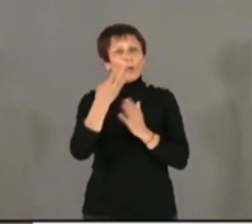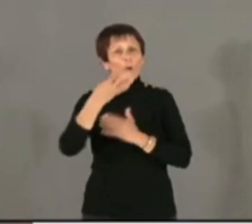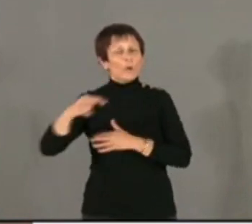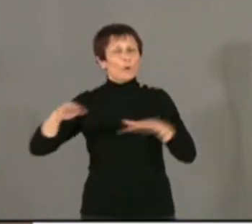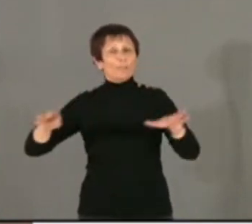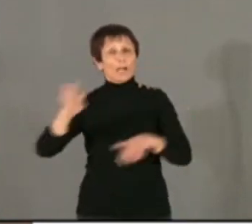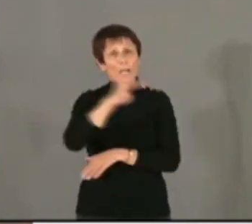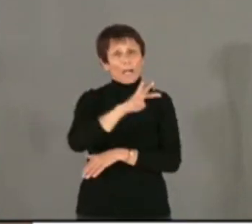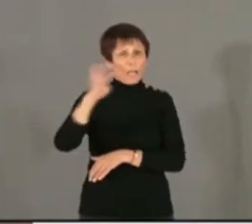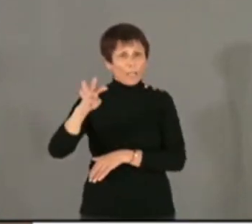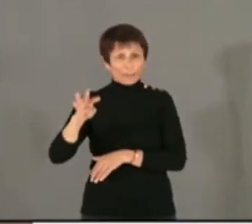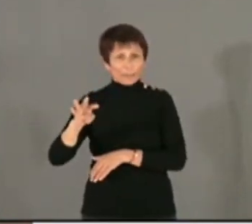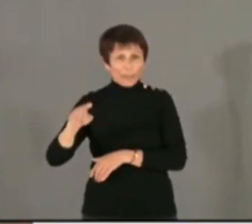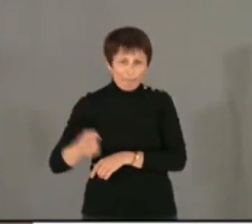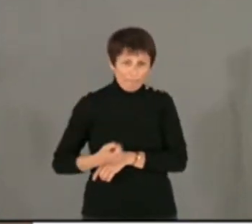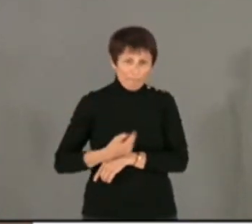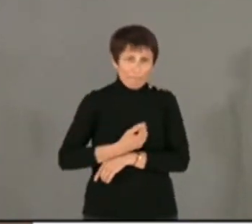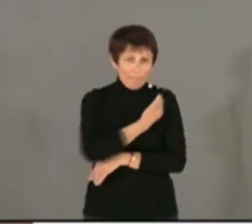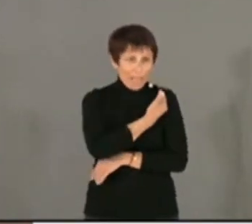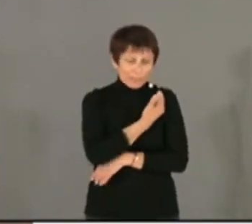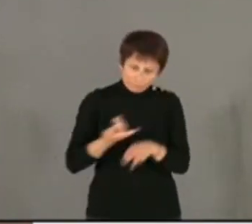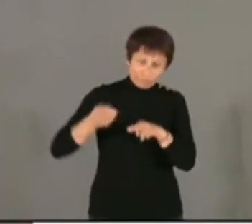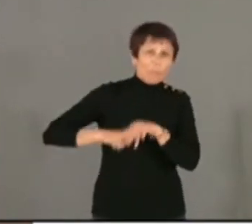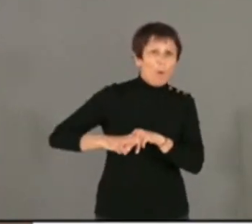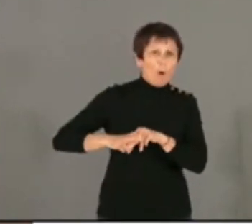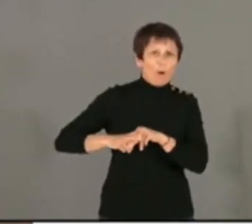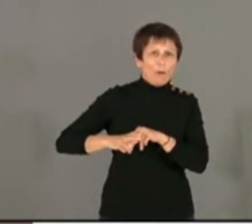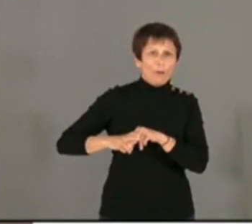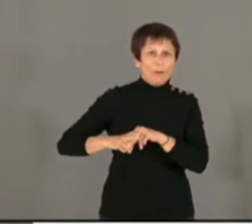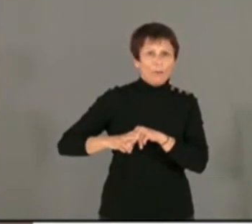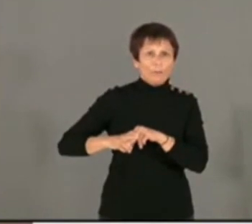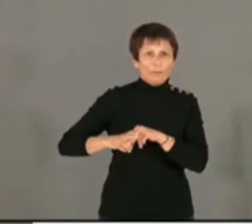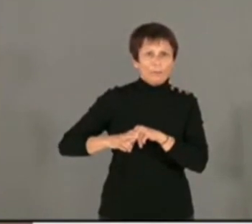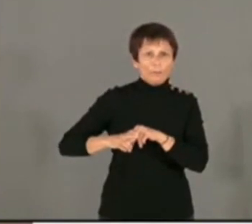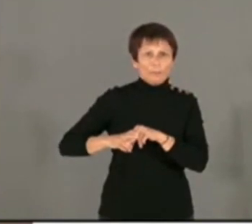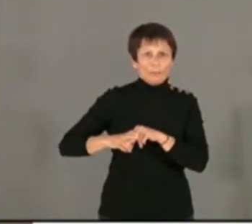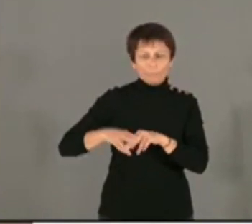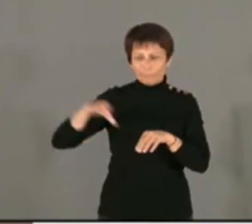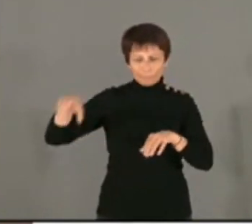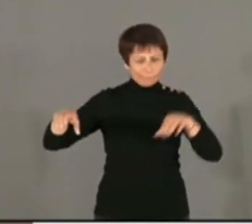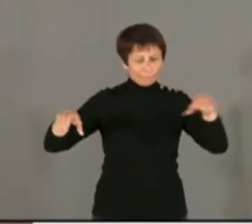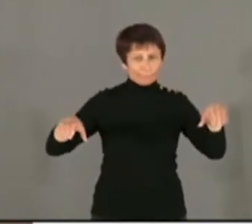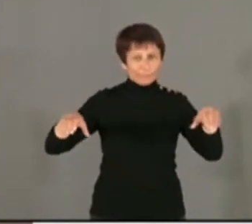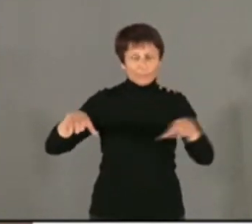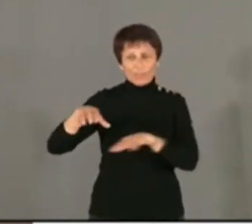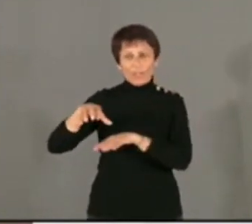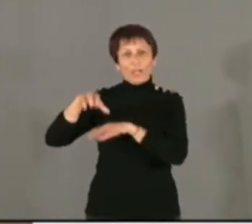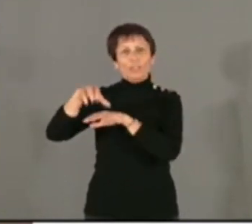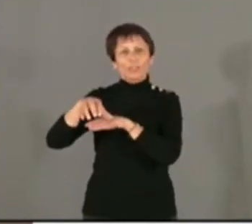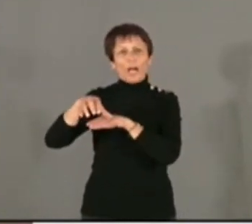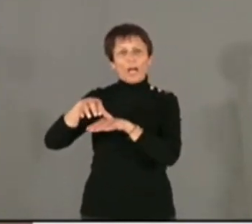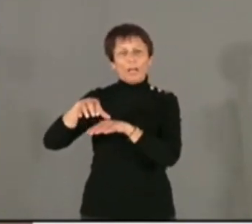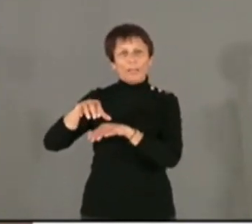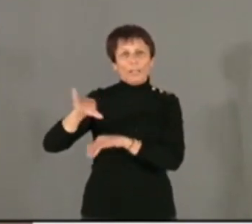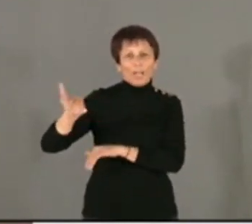où il perdit la vie entre peut-être le chargent d'Arc et la Sainte-Vierge. Jean d'Arc et la